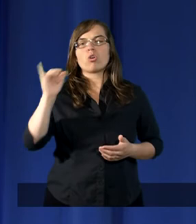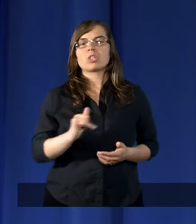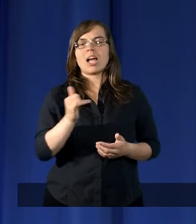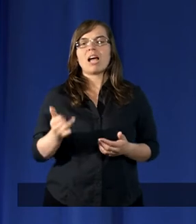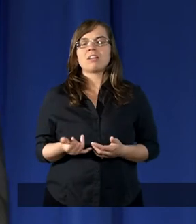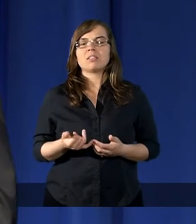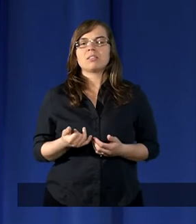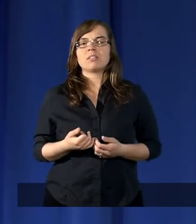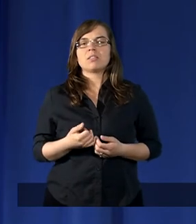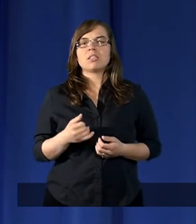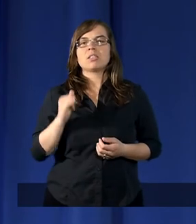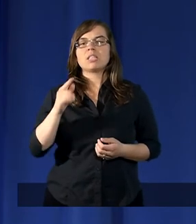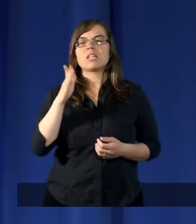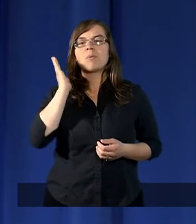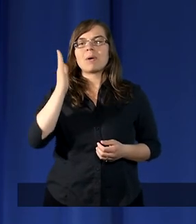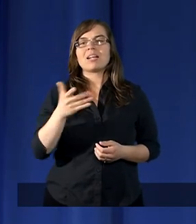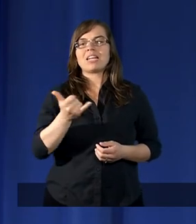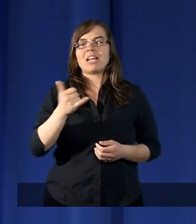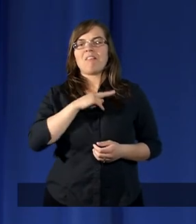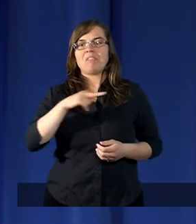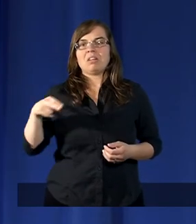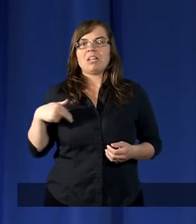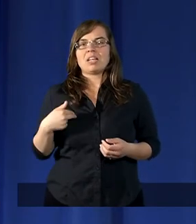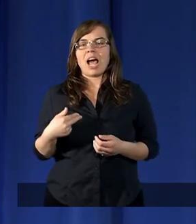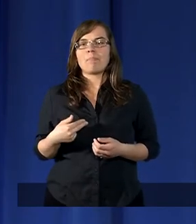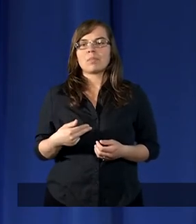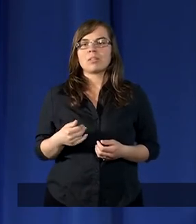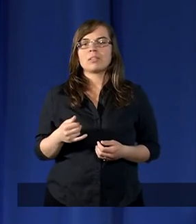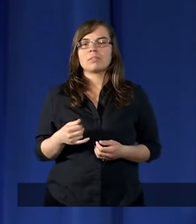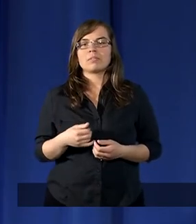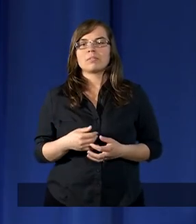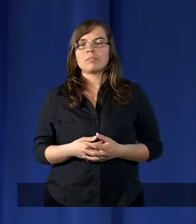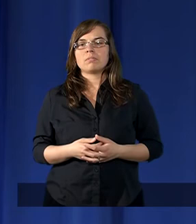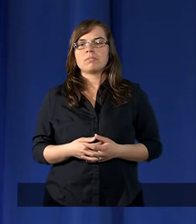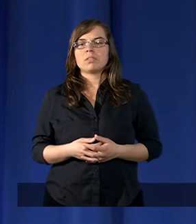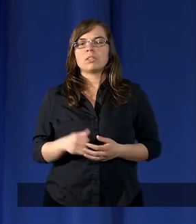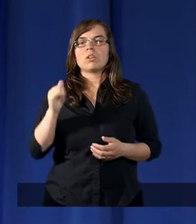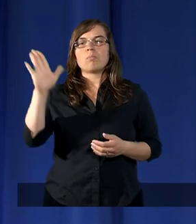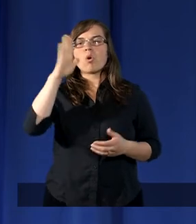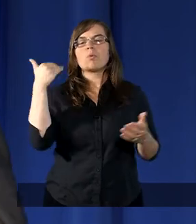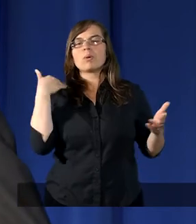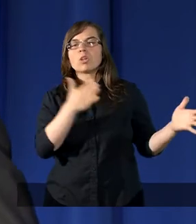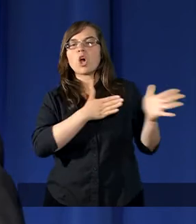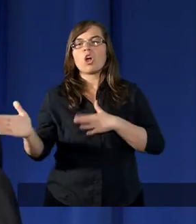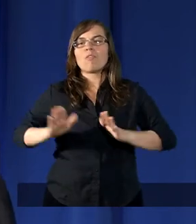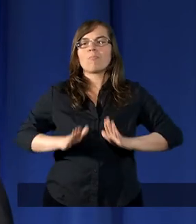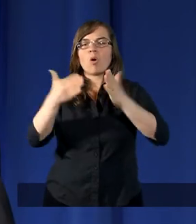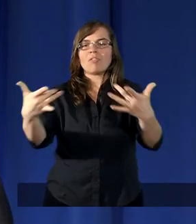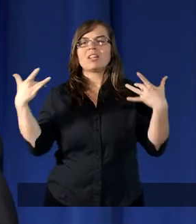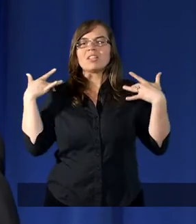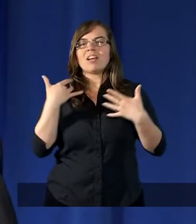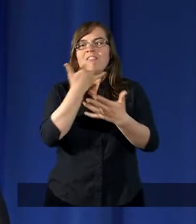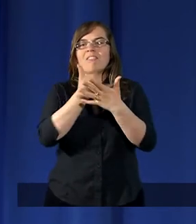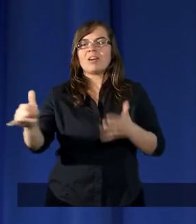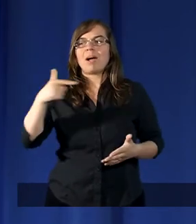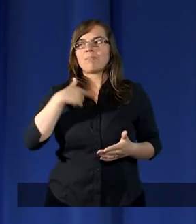dzięki Bogu stanął w jego obronie. Był gotowy poświęcić życie. Wy